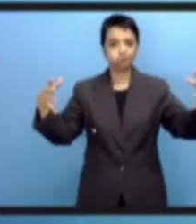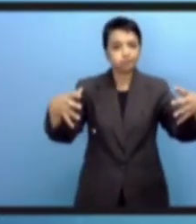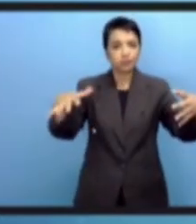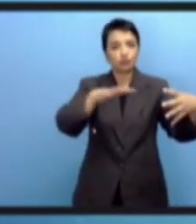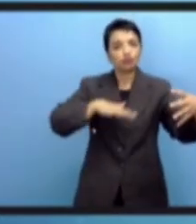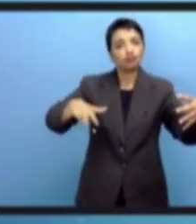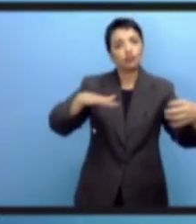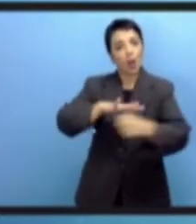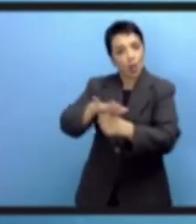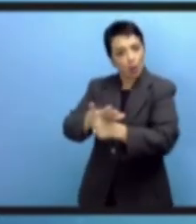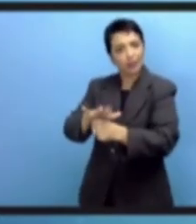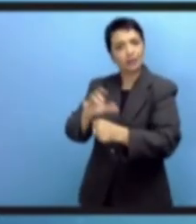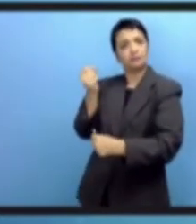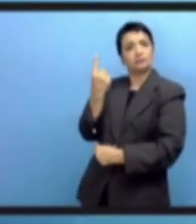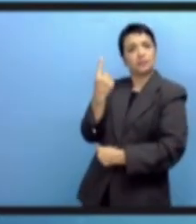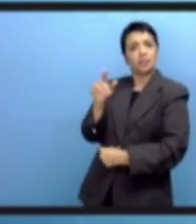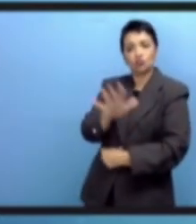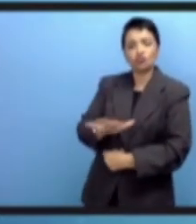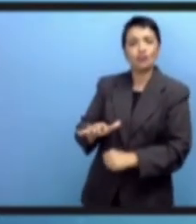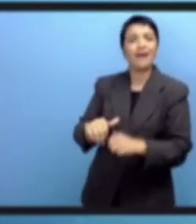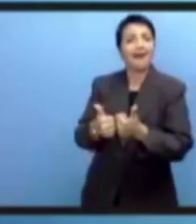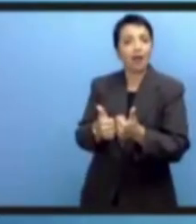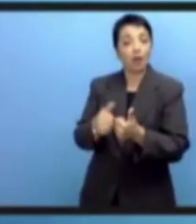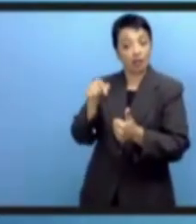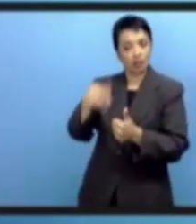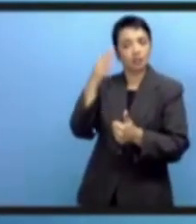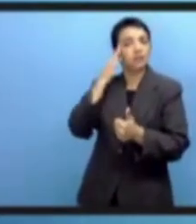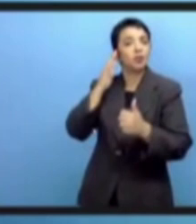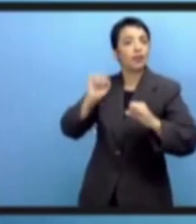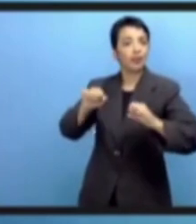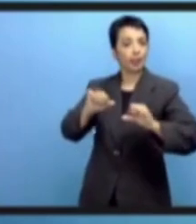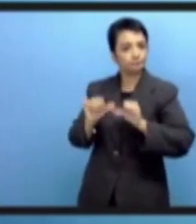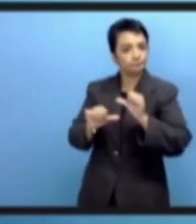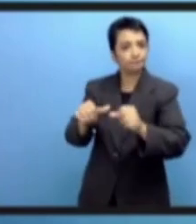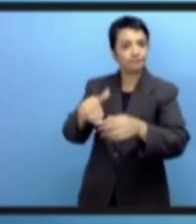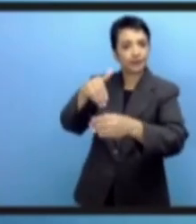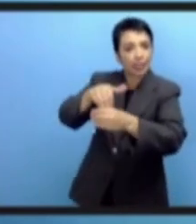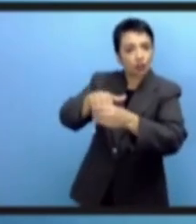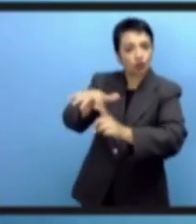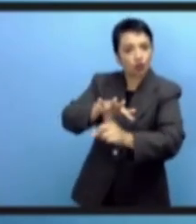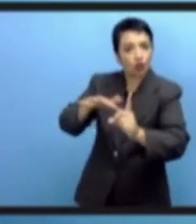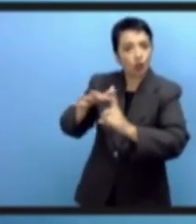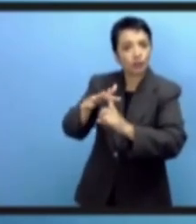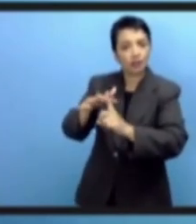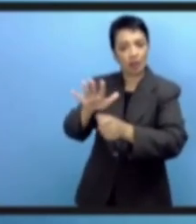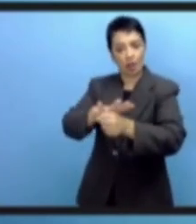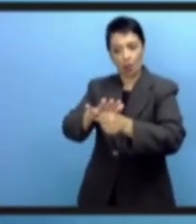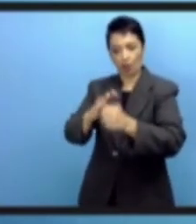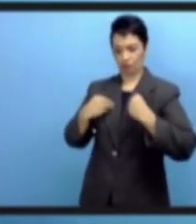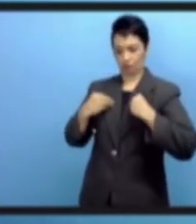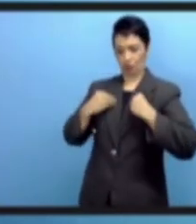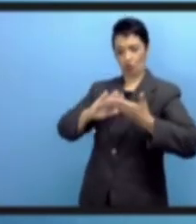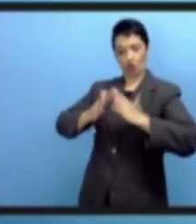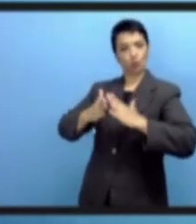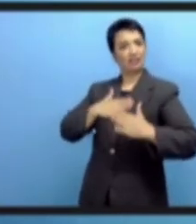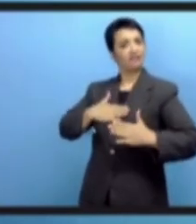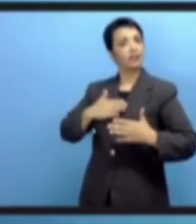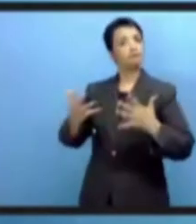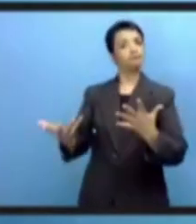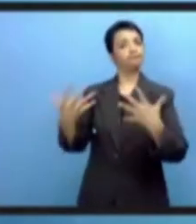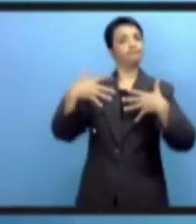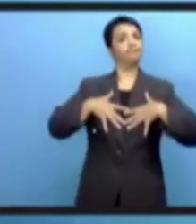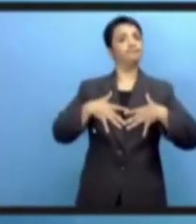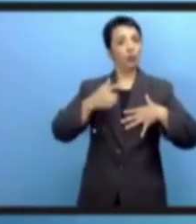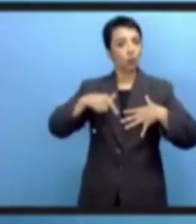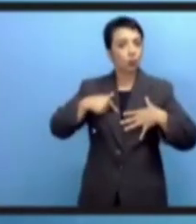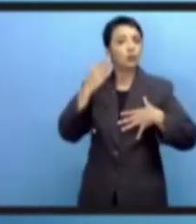экосистем, ориентированных на людей и на местный контекст, поможет реализовывать и применять на